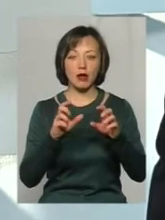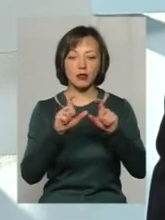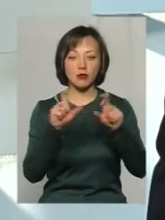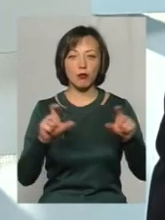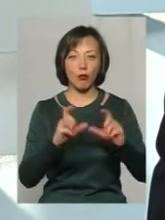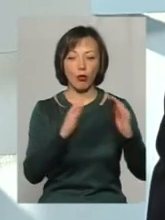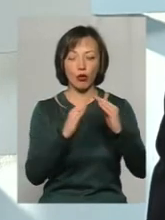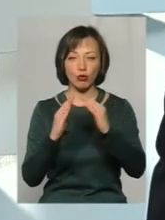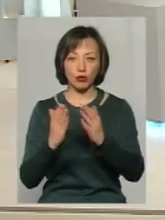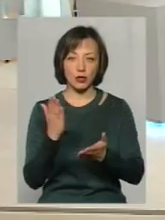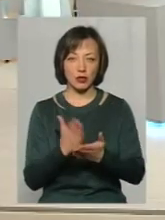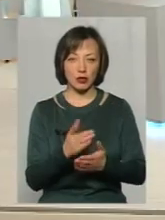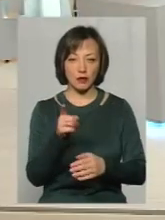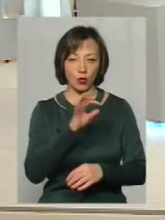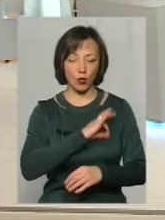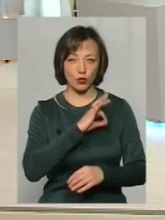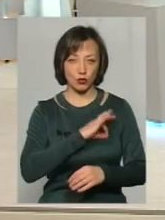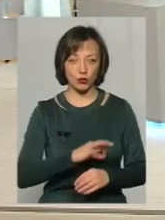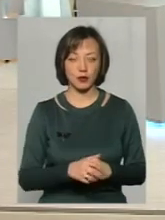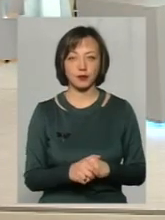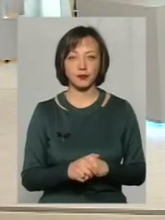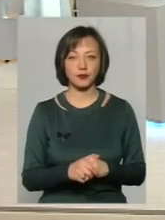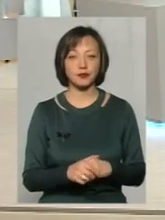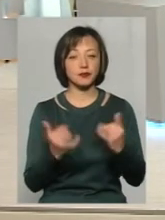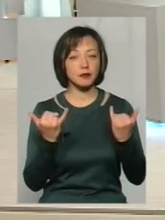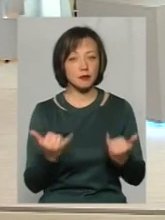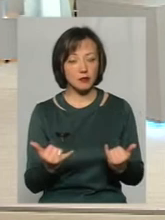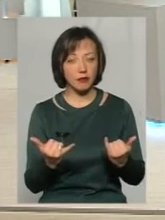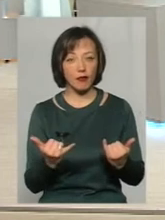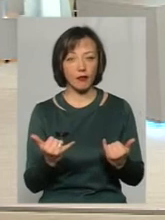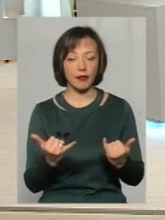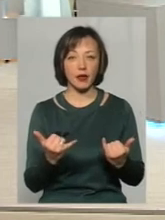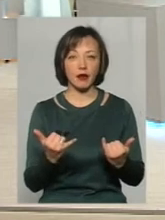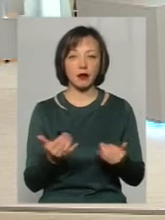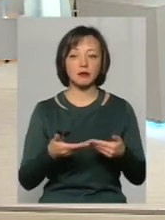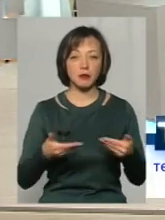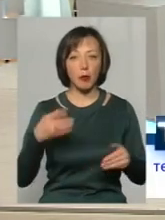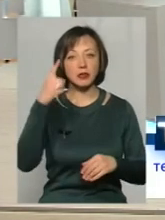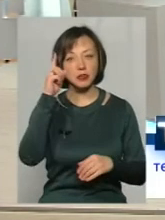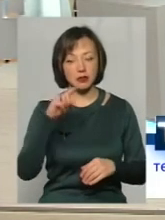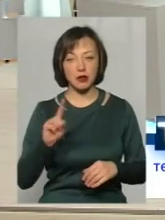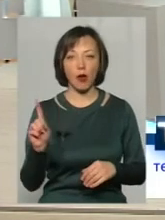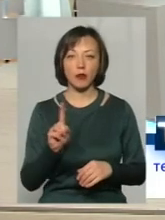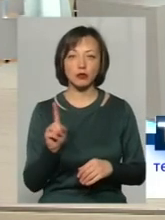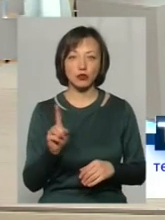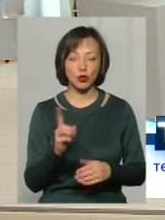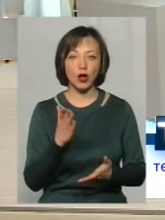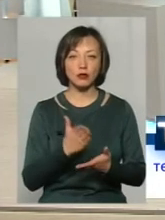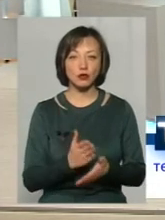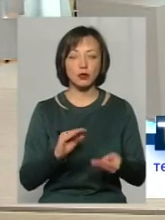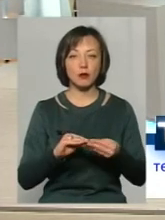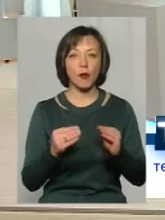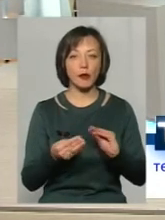якими вони користуються. Наразі ми знаємо, що існує